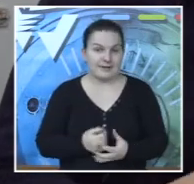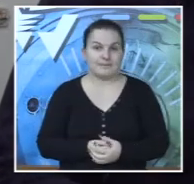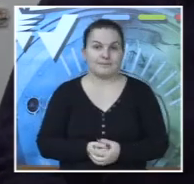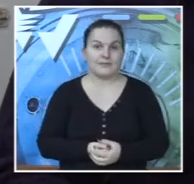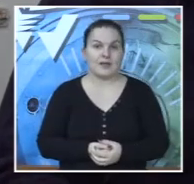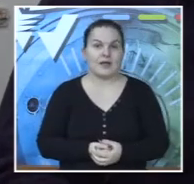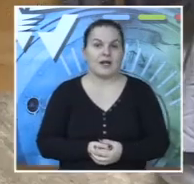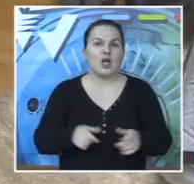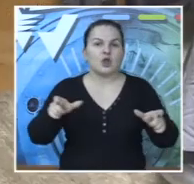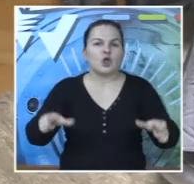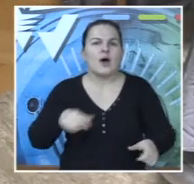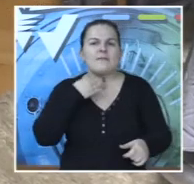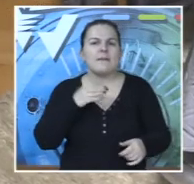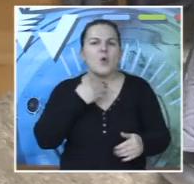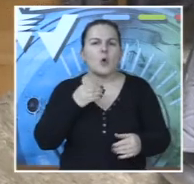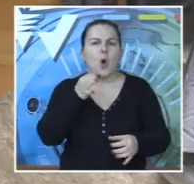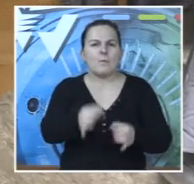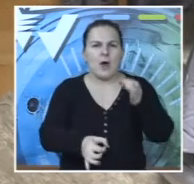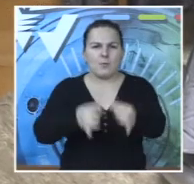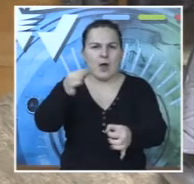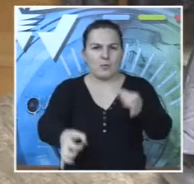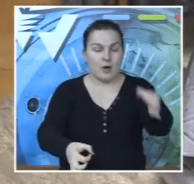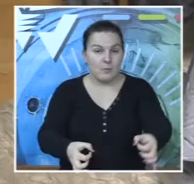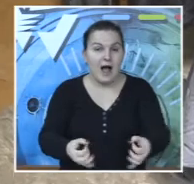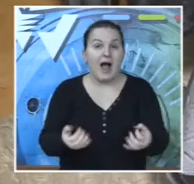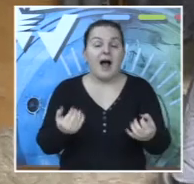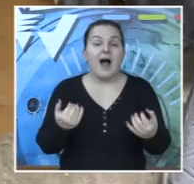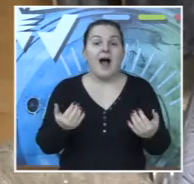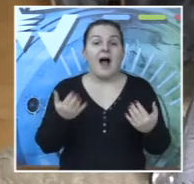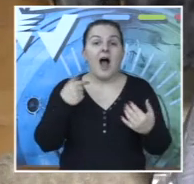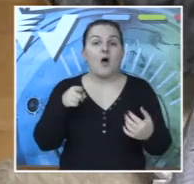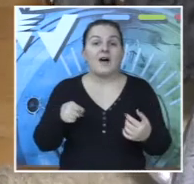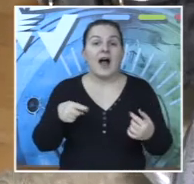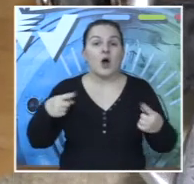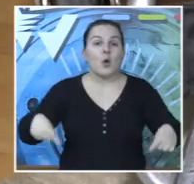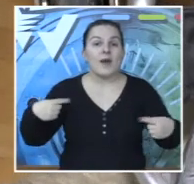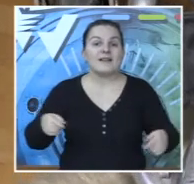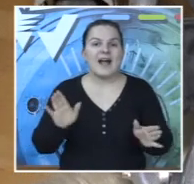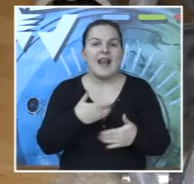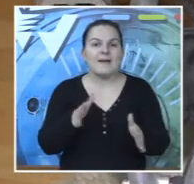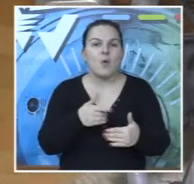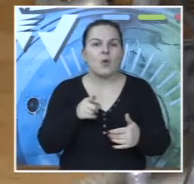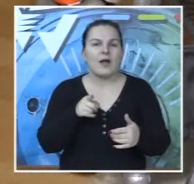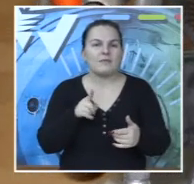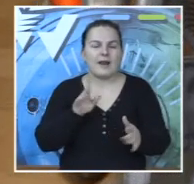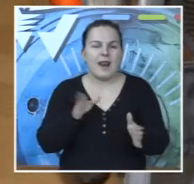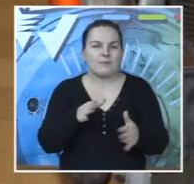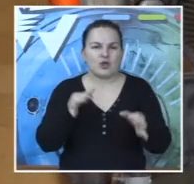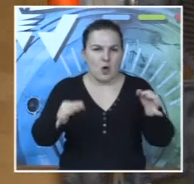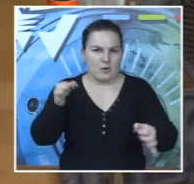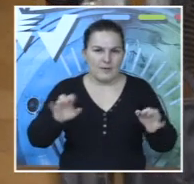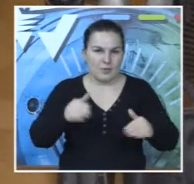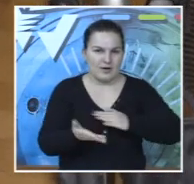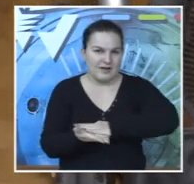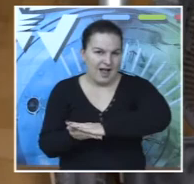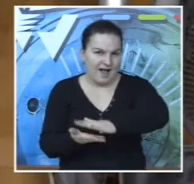kolicima tim. Trotari puni rupa a kolica ne mogu da se voze